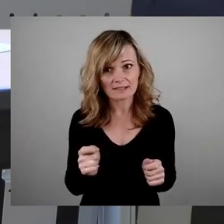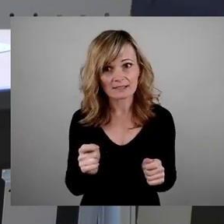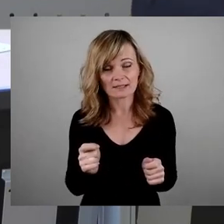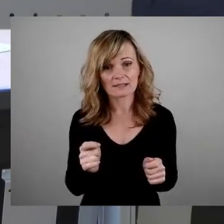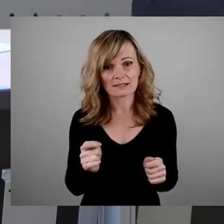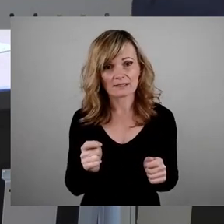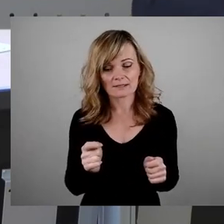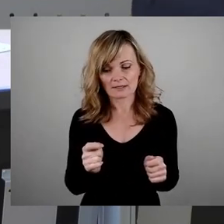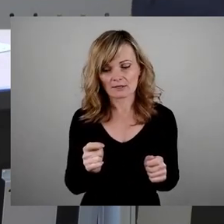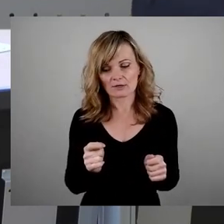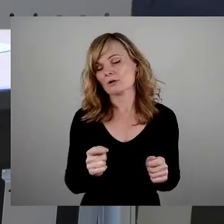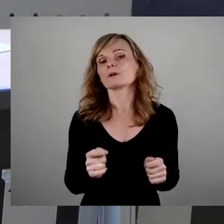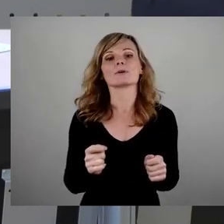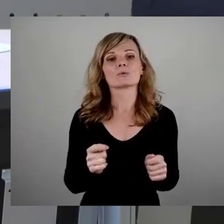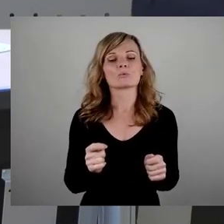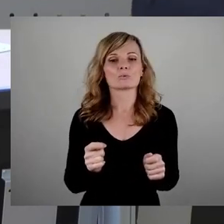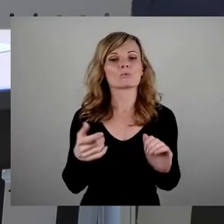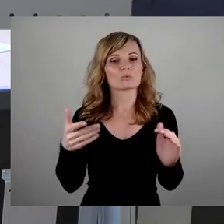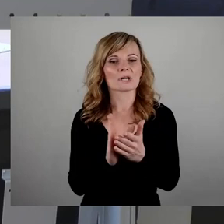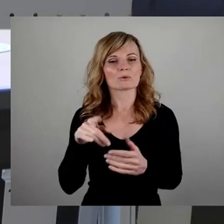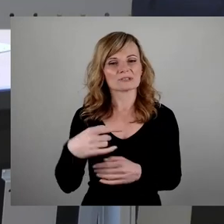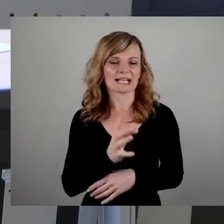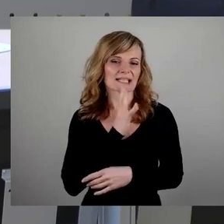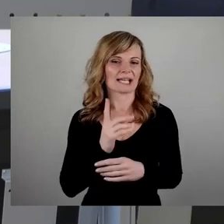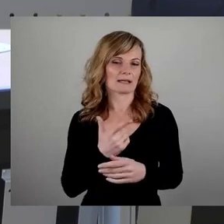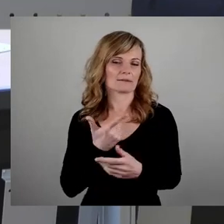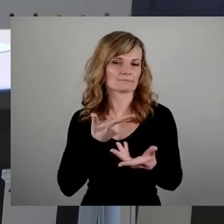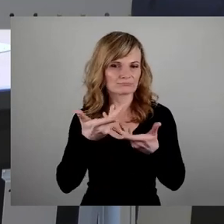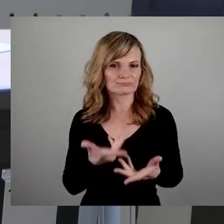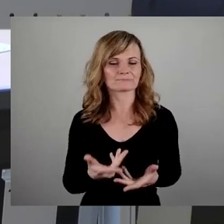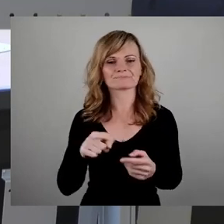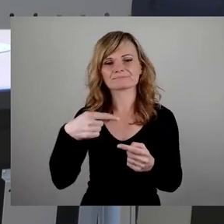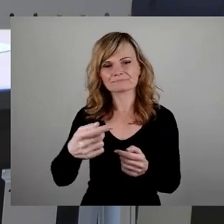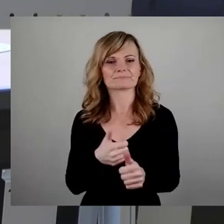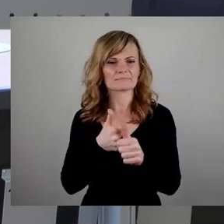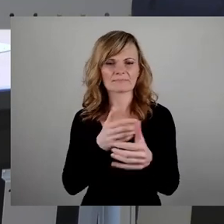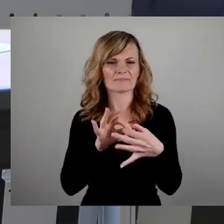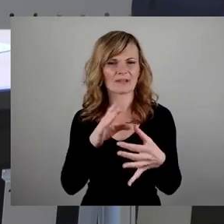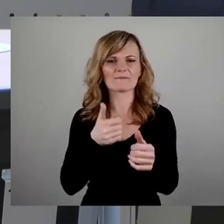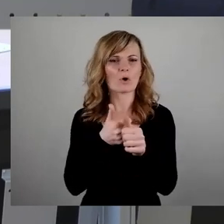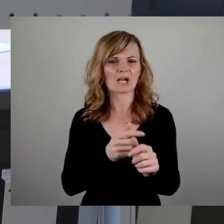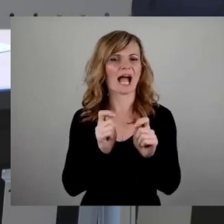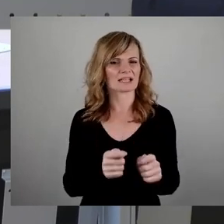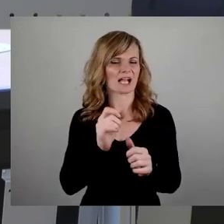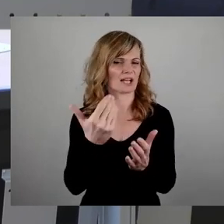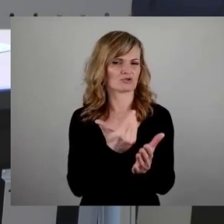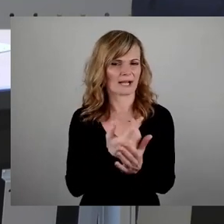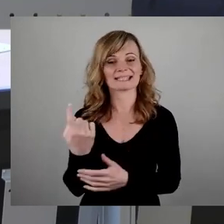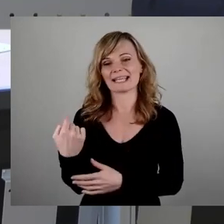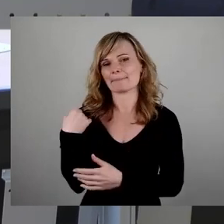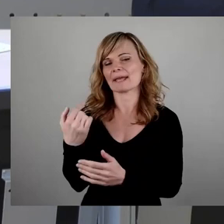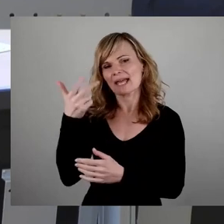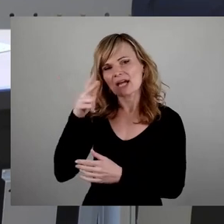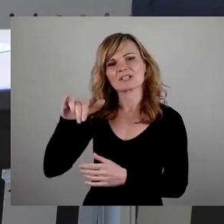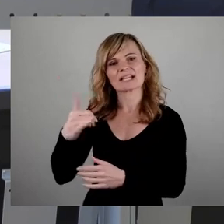Ich würde ganz kurz noch, dann können wir uns den zweiten Redebeitrag zum Antrag, nämlich sparen, noch drei Dinge sagen wollen. Agnes Stanetsky hat gerade gesagt, es ist